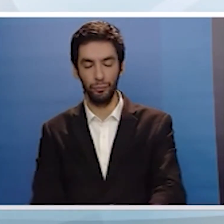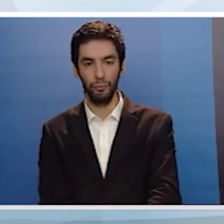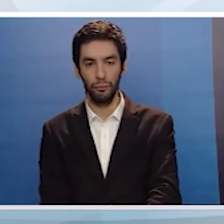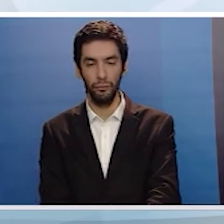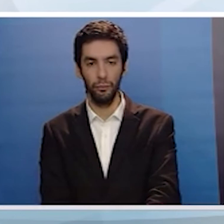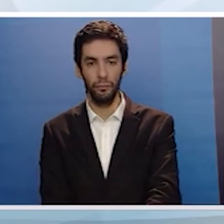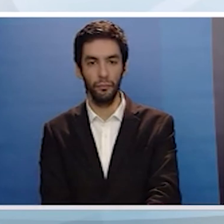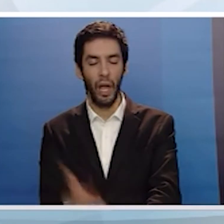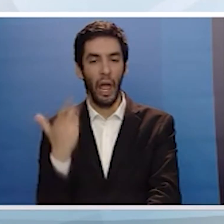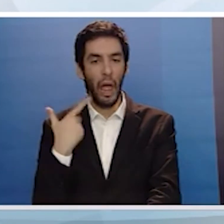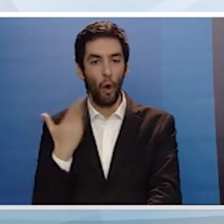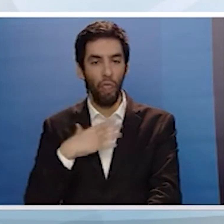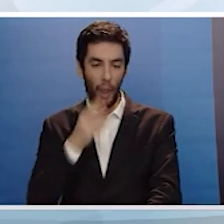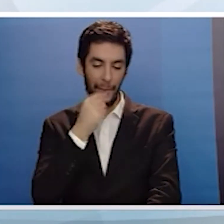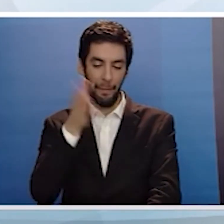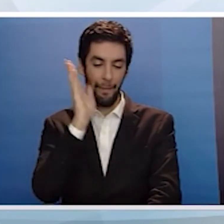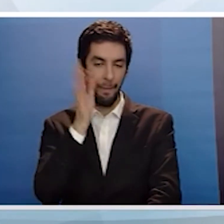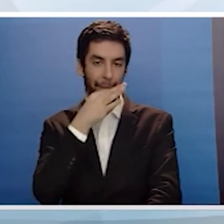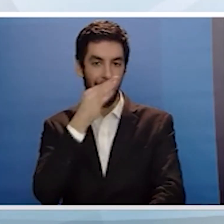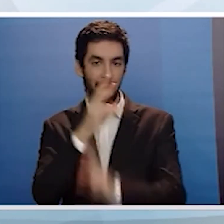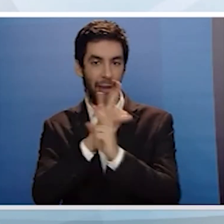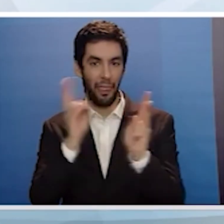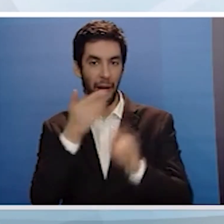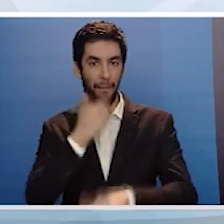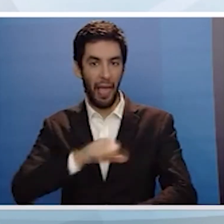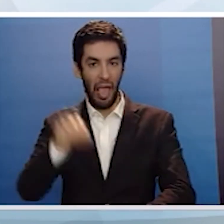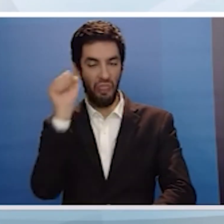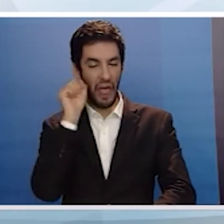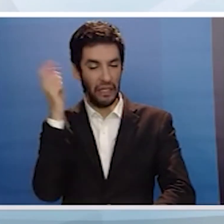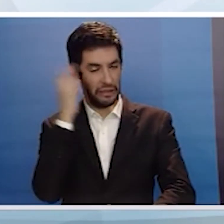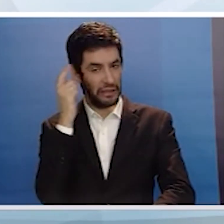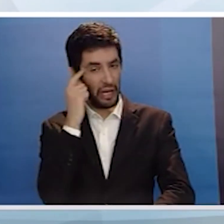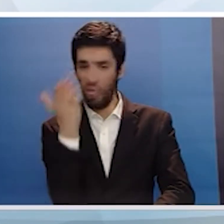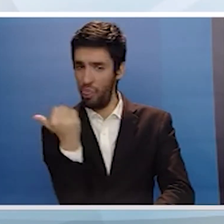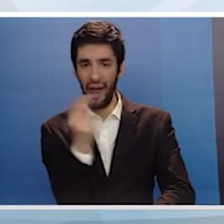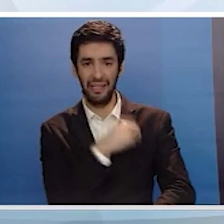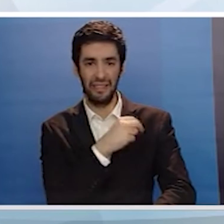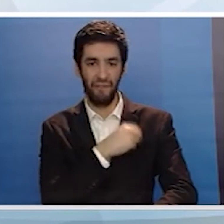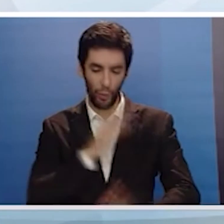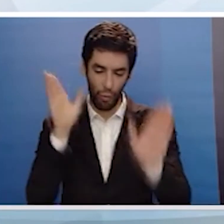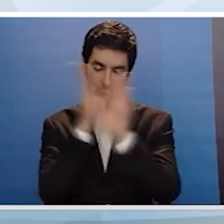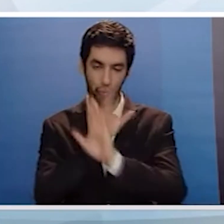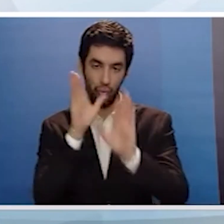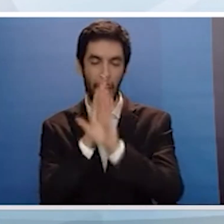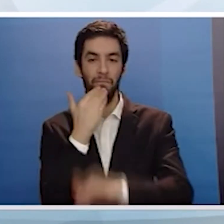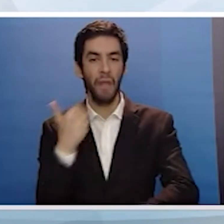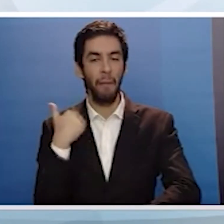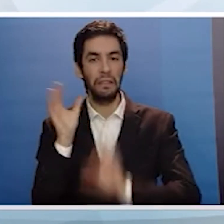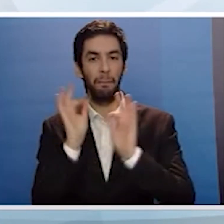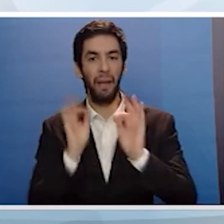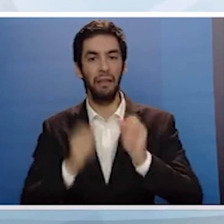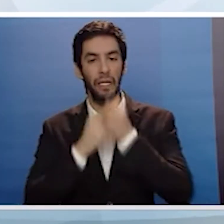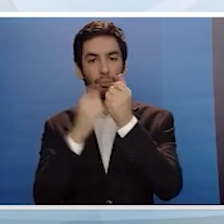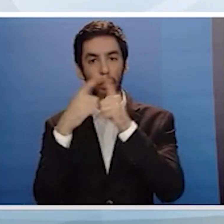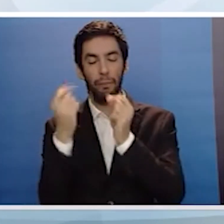κατά τρόπο ξεκάθαρο να καταστήσω σαφές ότι η ΕΔΕΚ δεν χρηματίζεται η συνεισφορά της προς την πατρίδα και τον λαό μας δεν